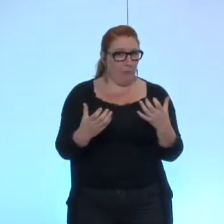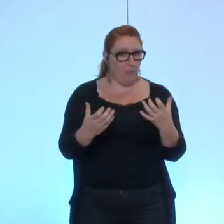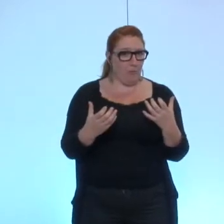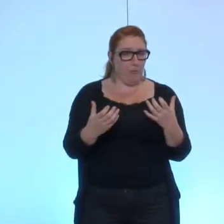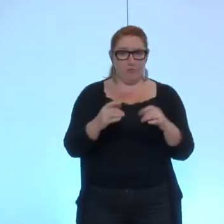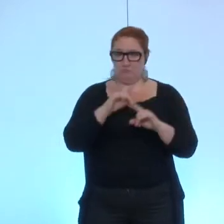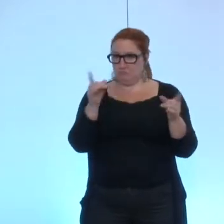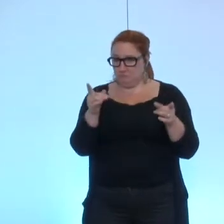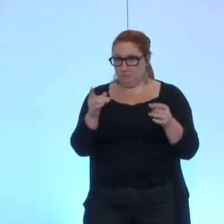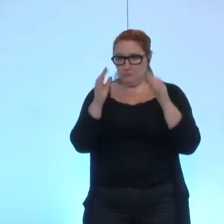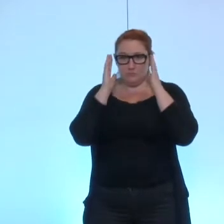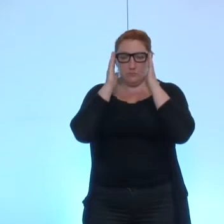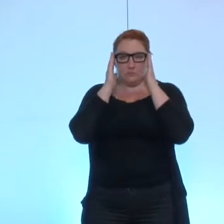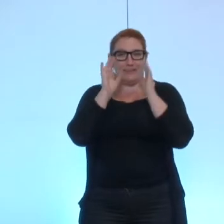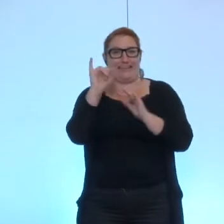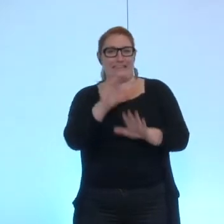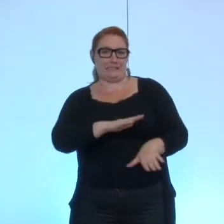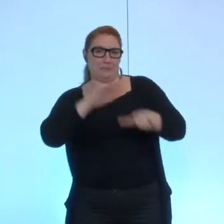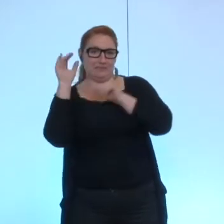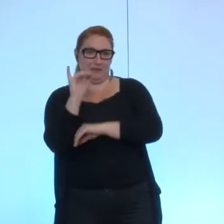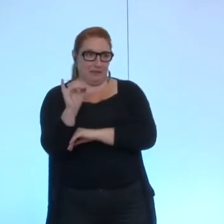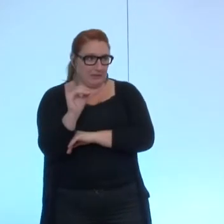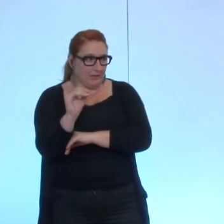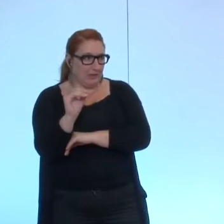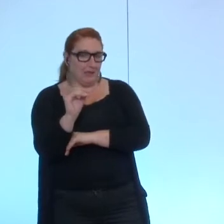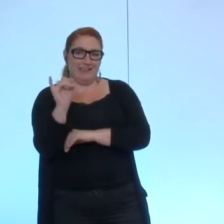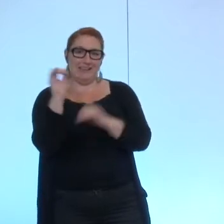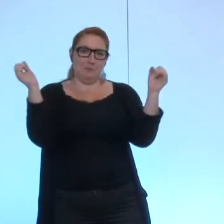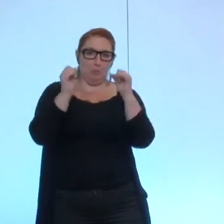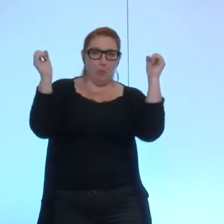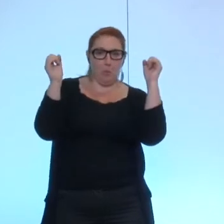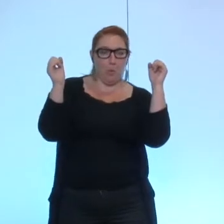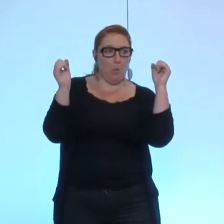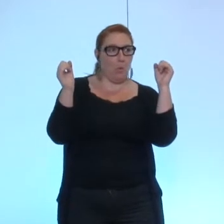non qui s'abstient qui est pour